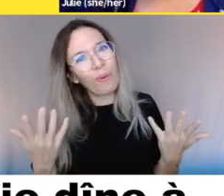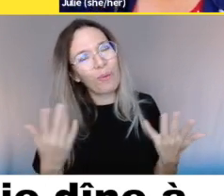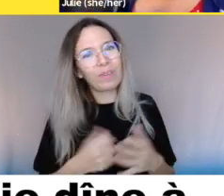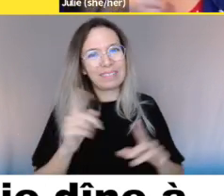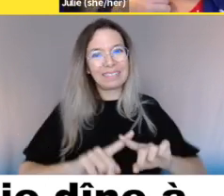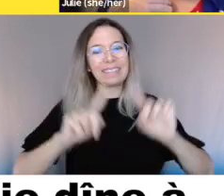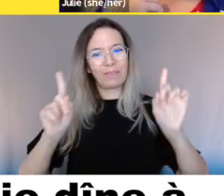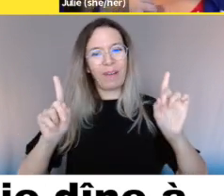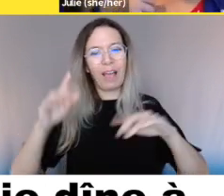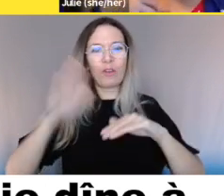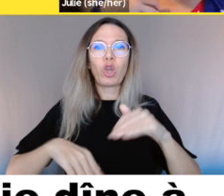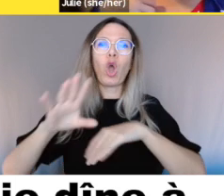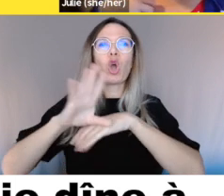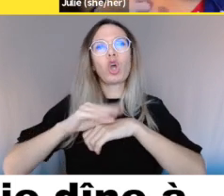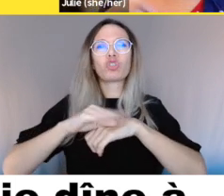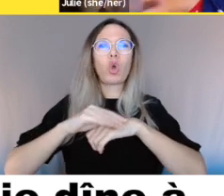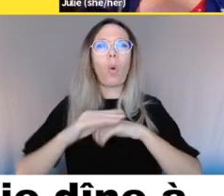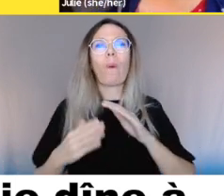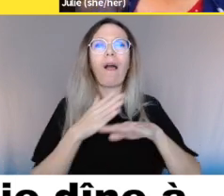un des droits qui était numéré dans la charte.